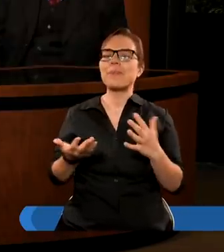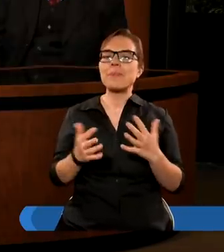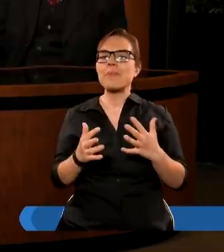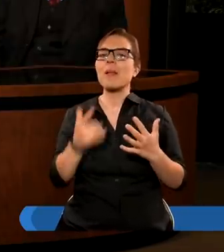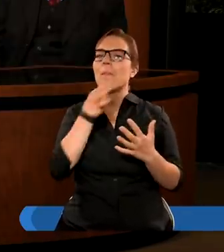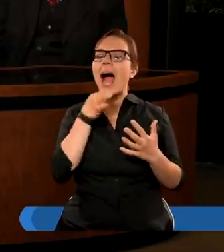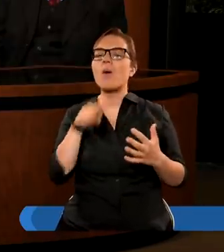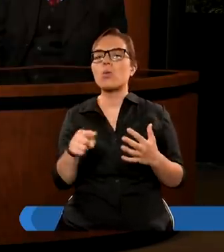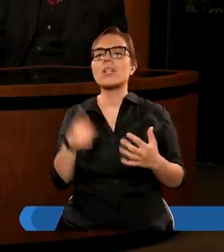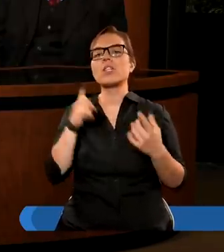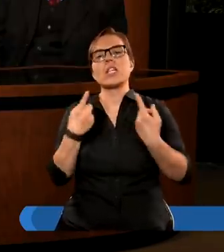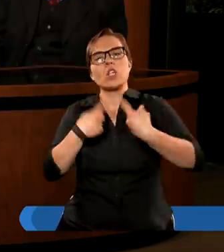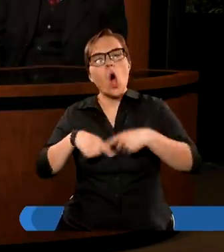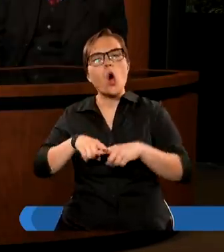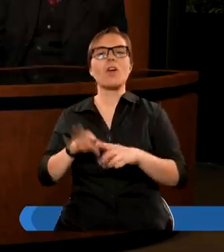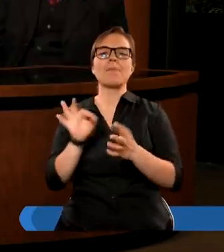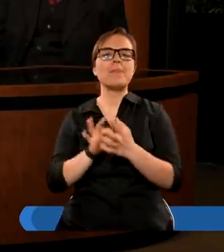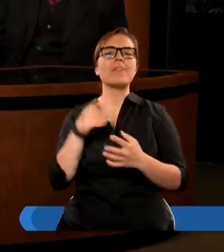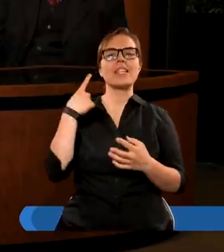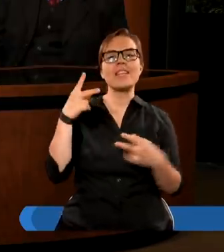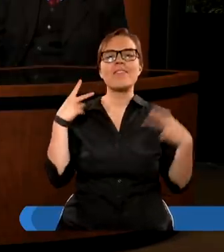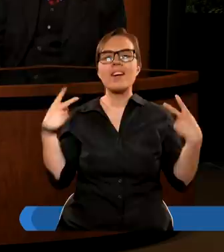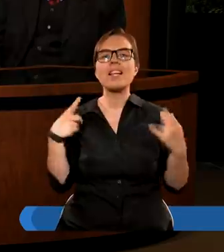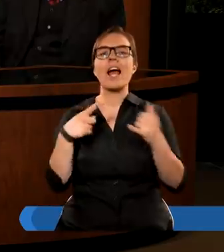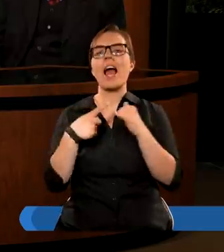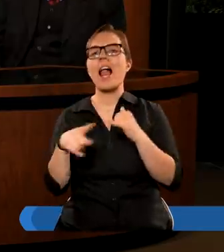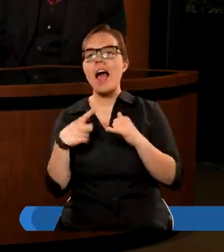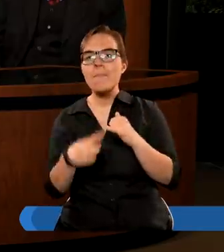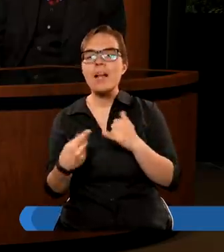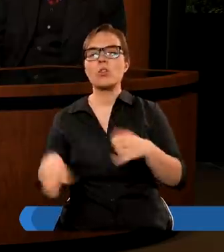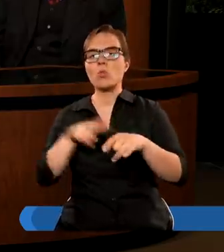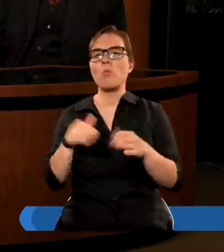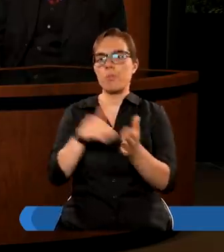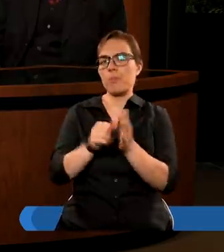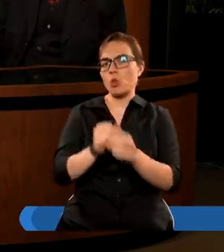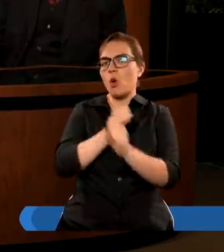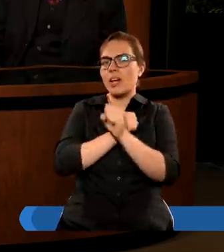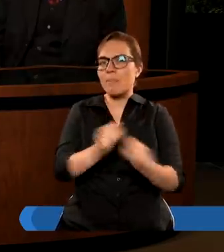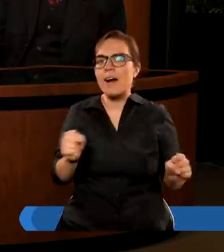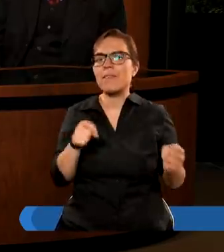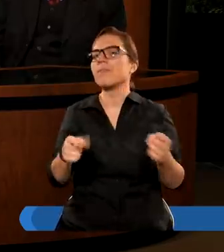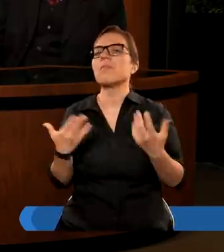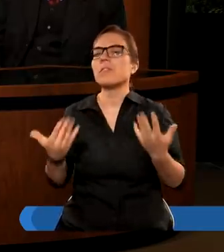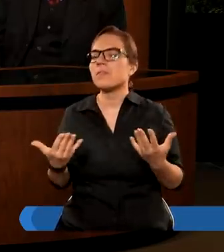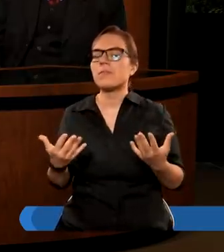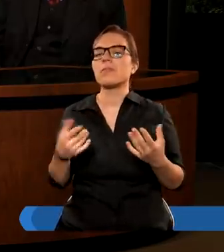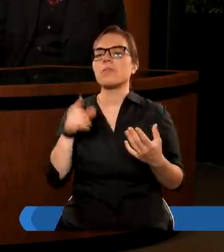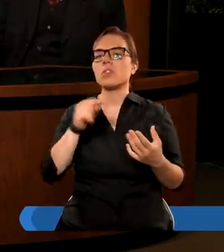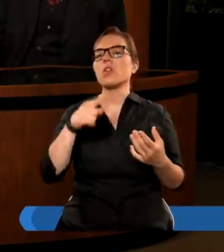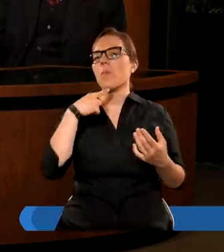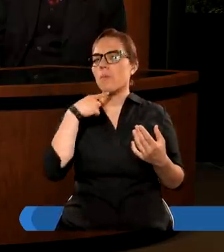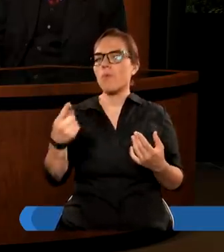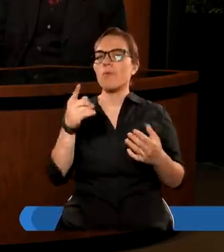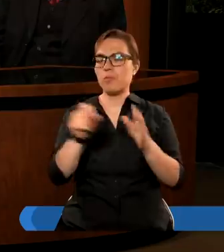Mało tego, dokonał jeszcze jednego ważnego elementu potrzebnego do zbawienia jednak, że wyraził skruchę.